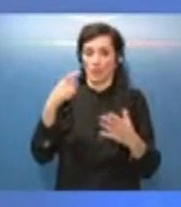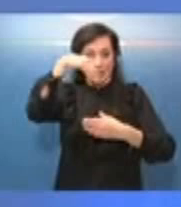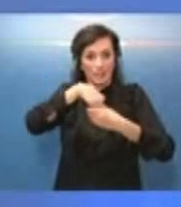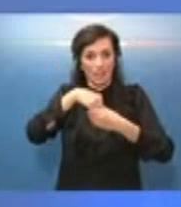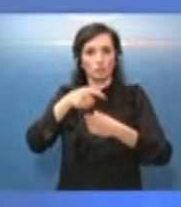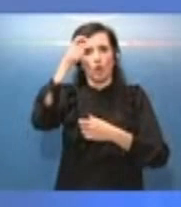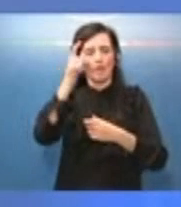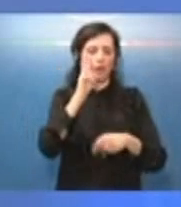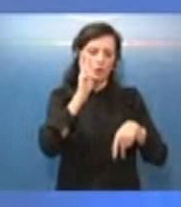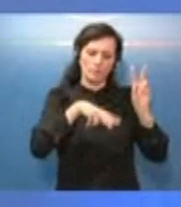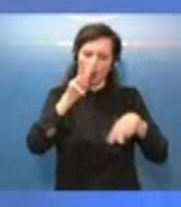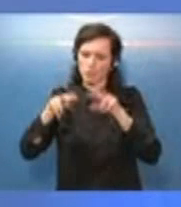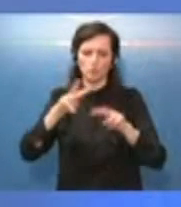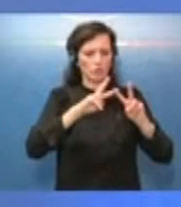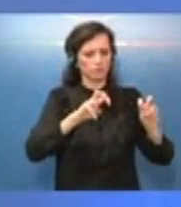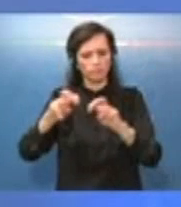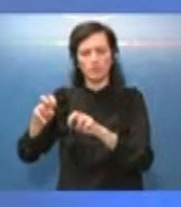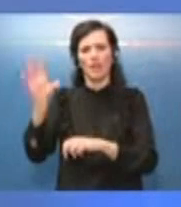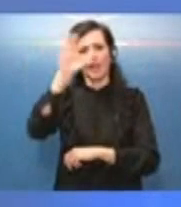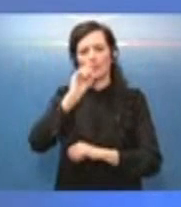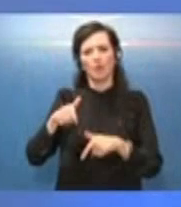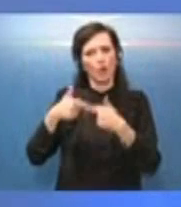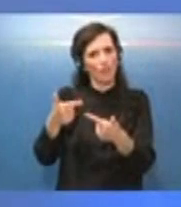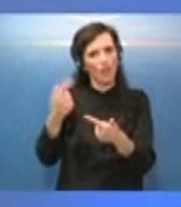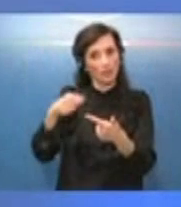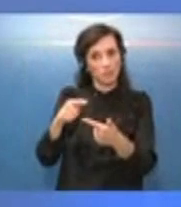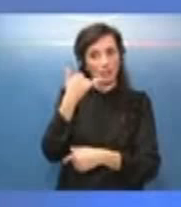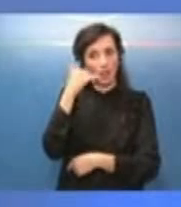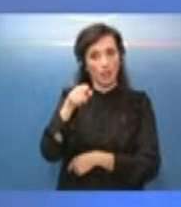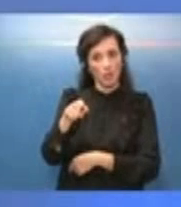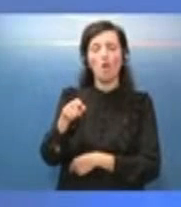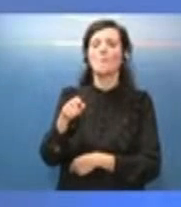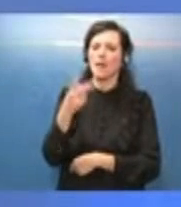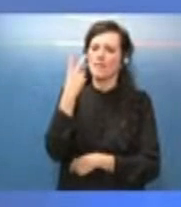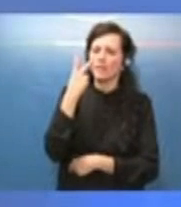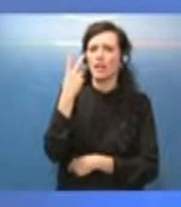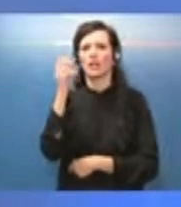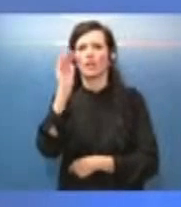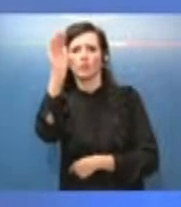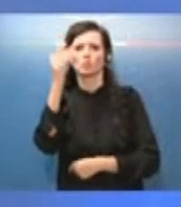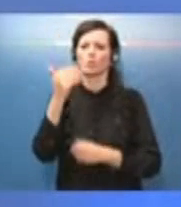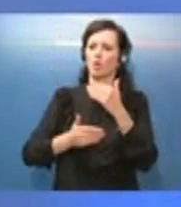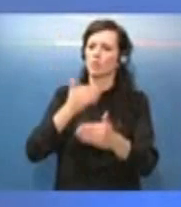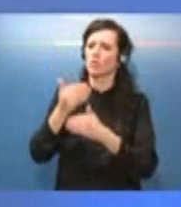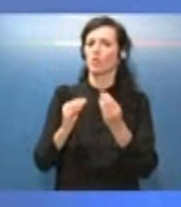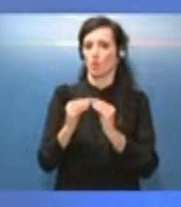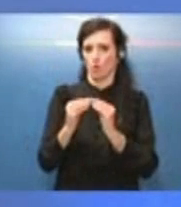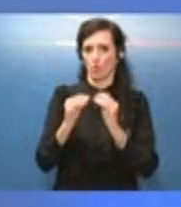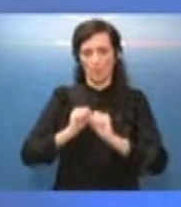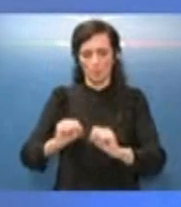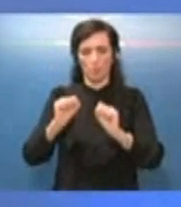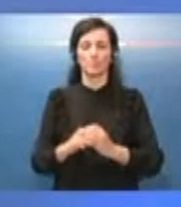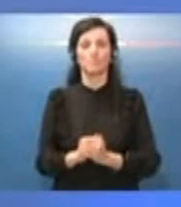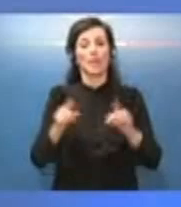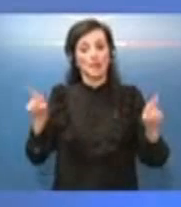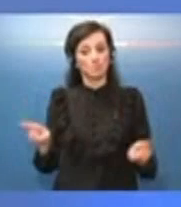questa offerta e varie altre prospettive future per la società. Nel frattempo proprio a